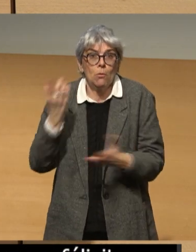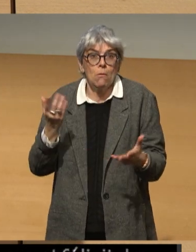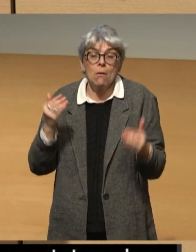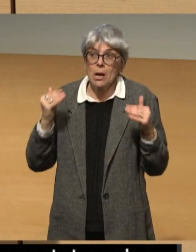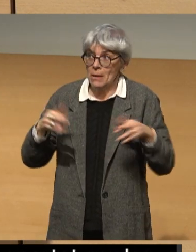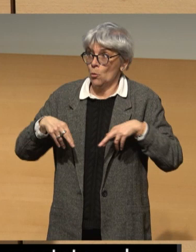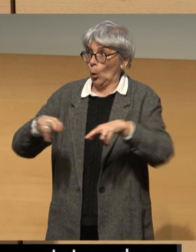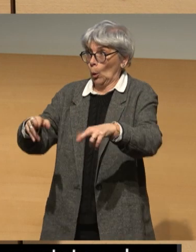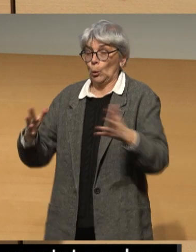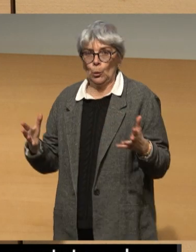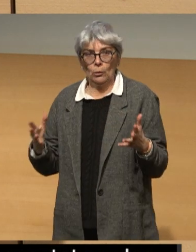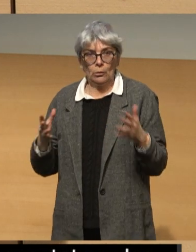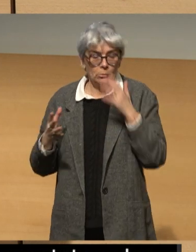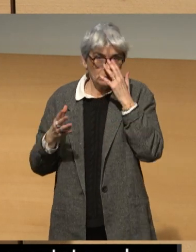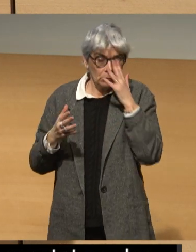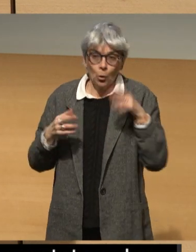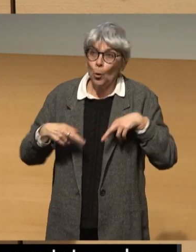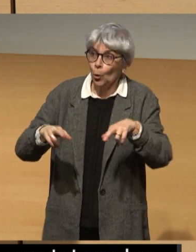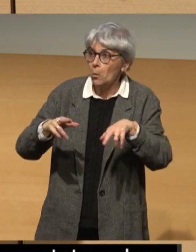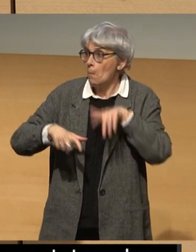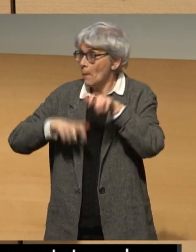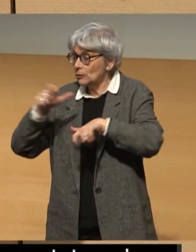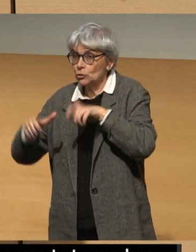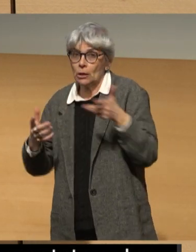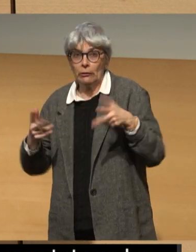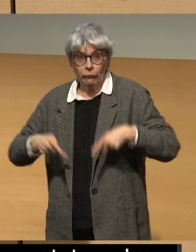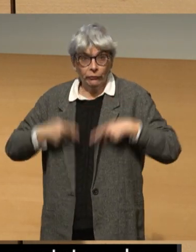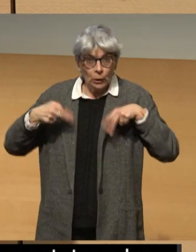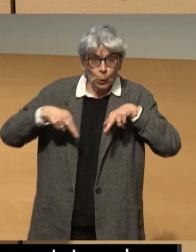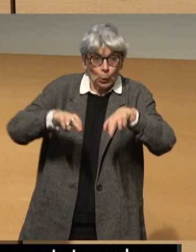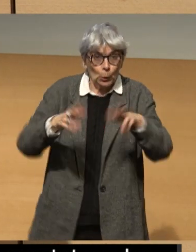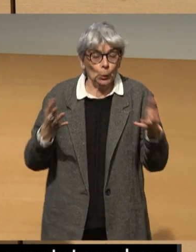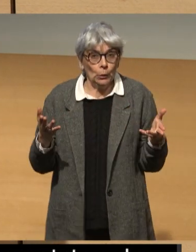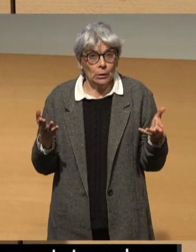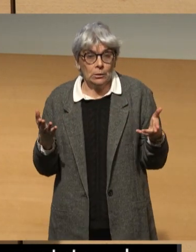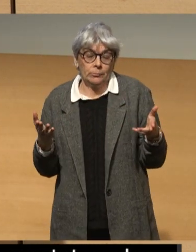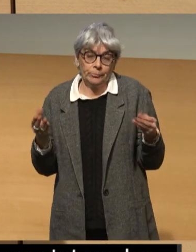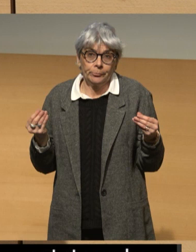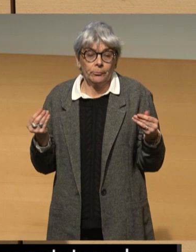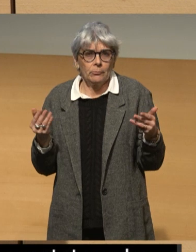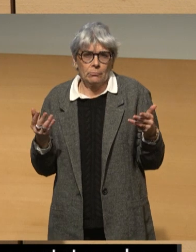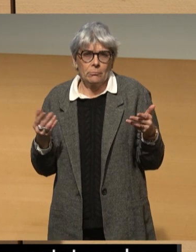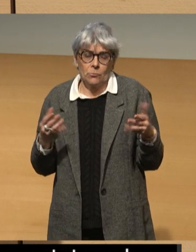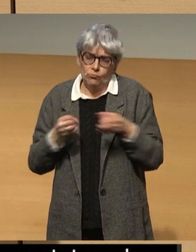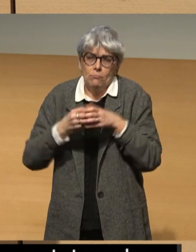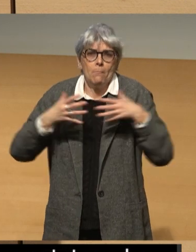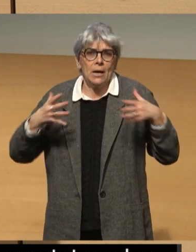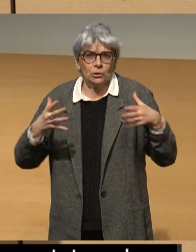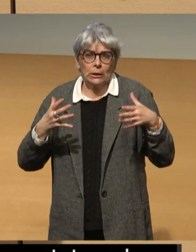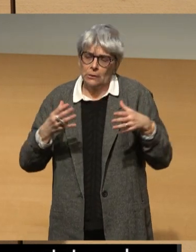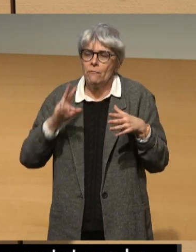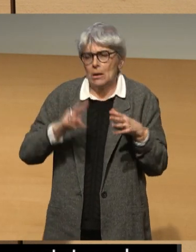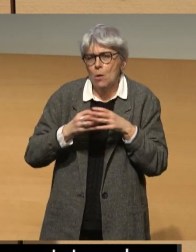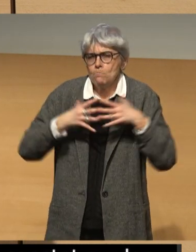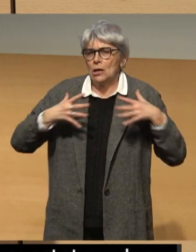dans le grand nombre de personnes qui vivent dans la rue, une très grande majorité ou une bonne